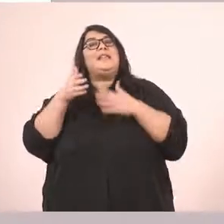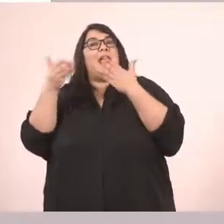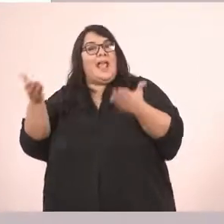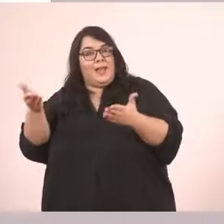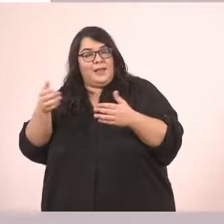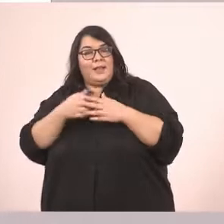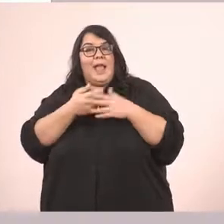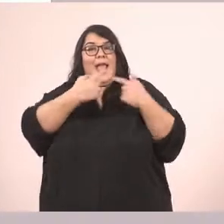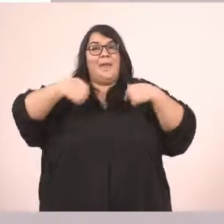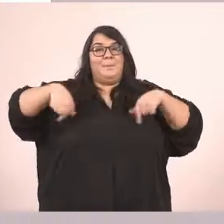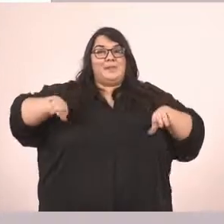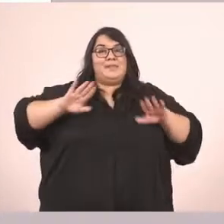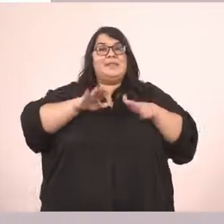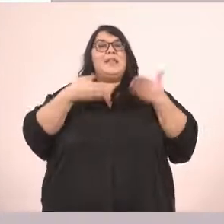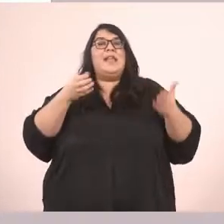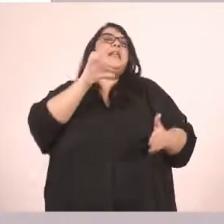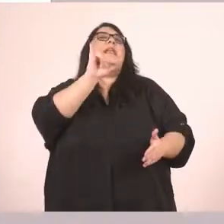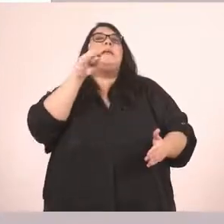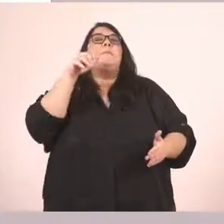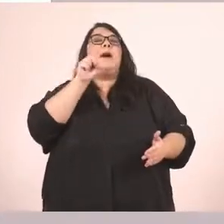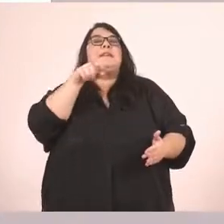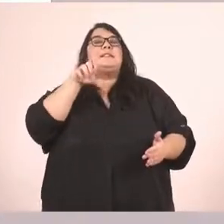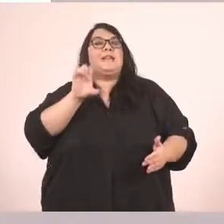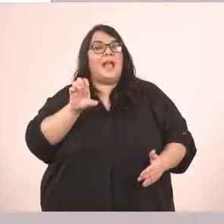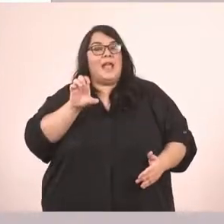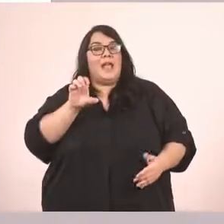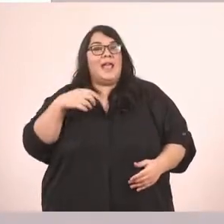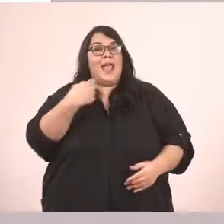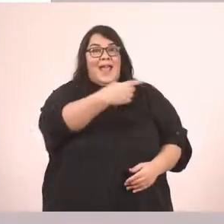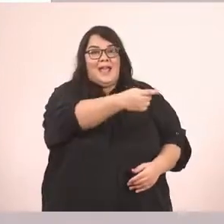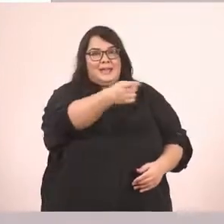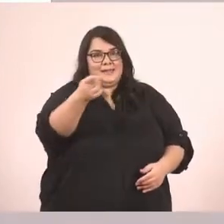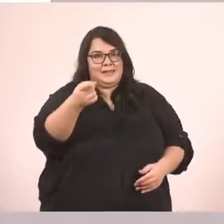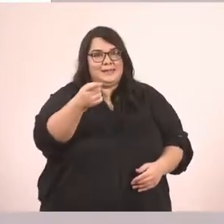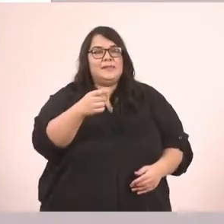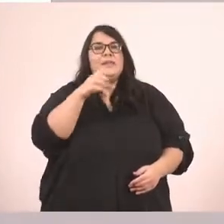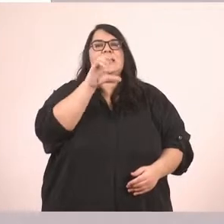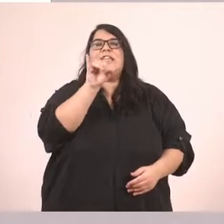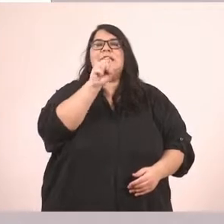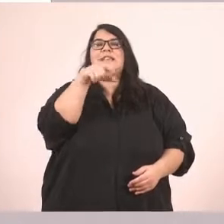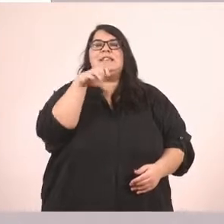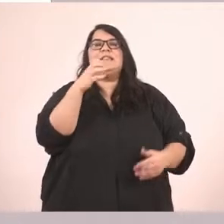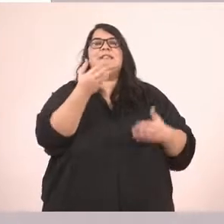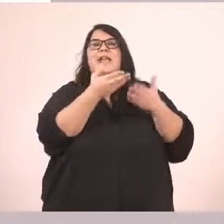Εμείς είμαστε. Εσείς είστε.